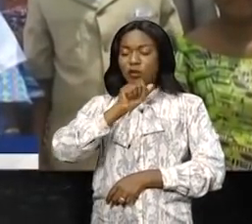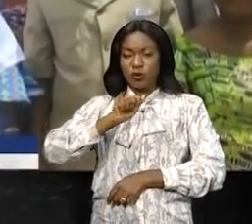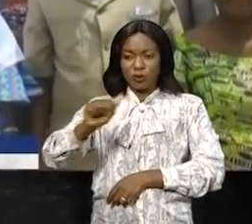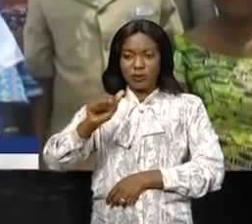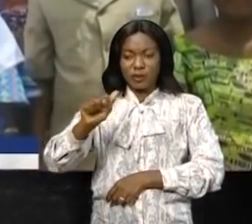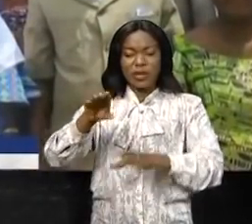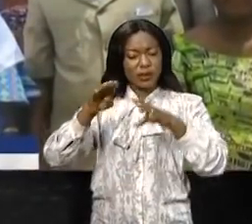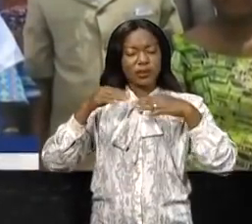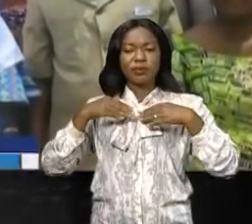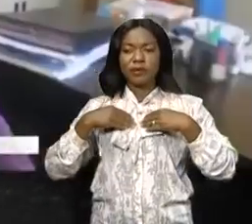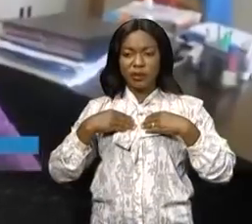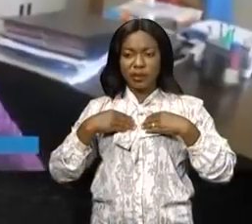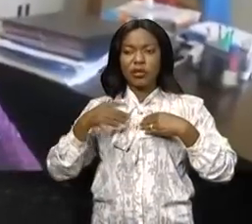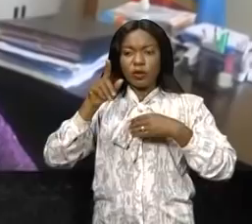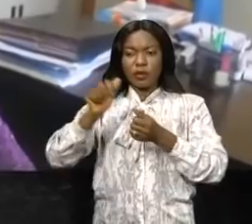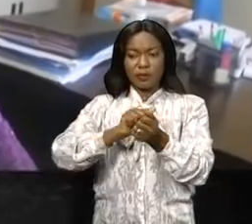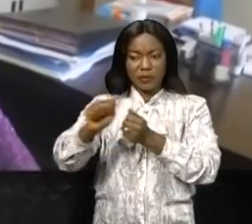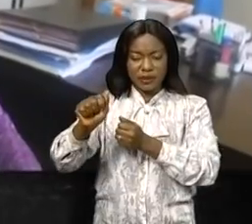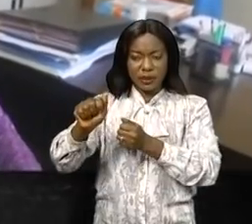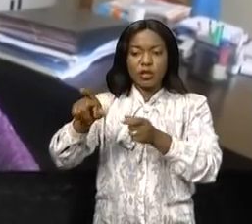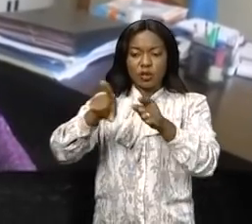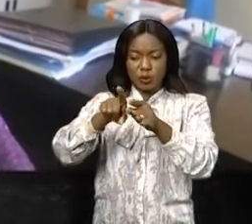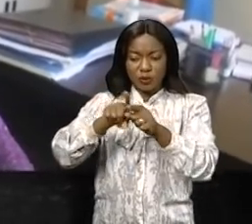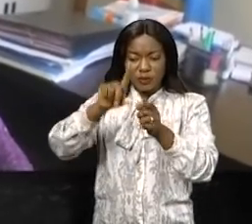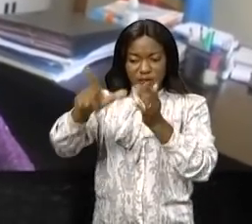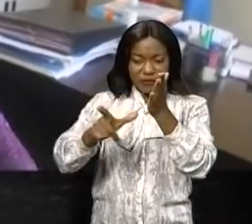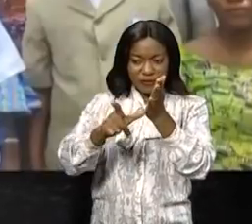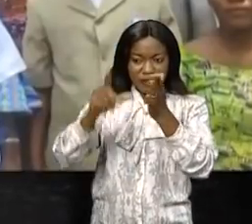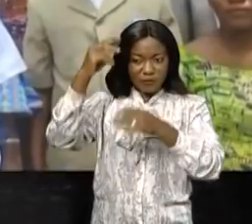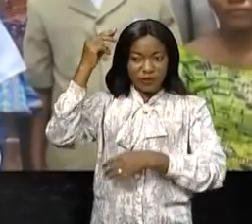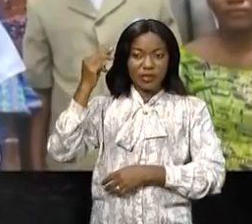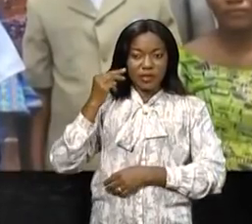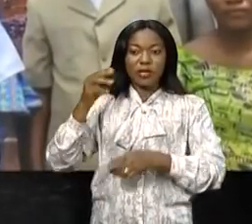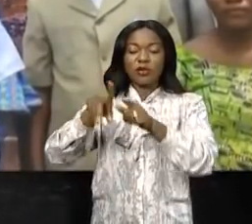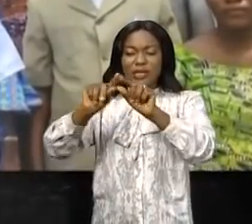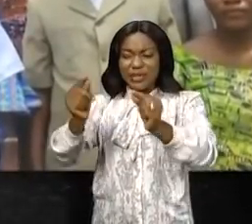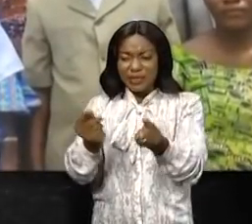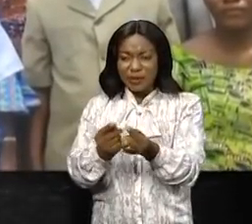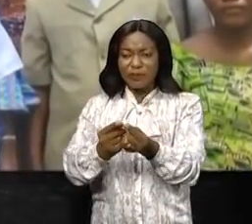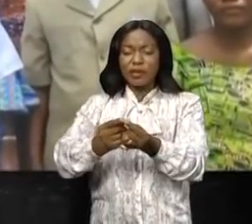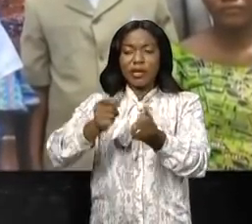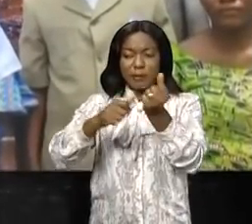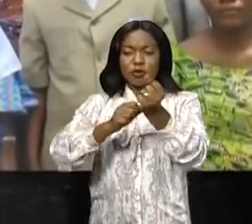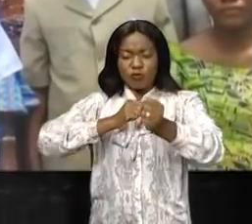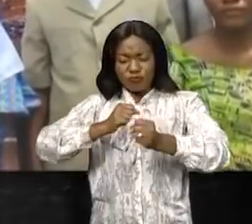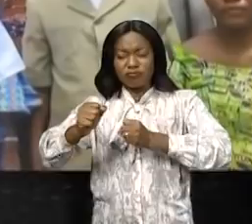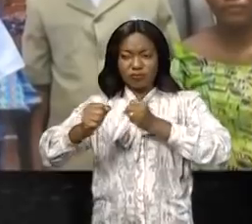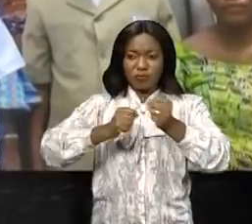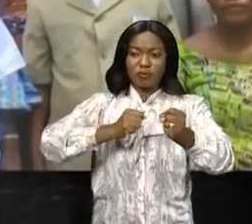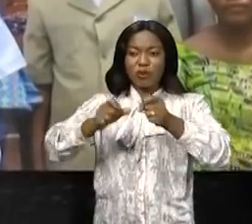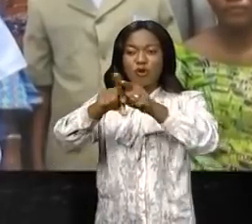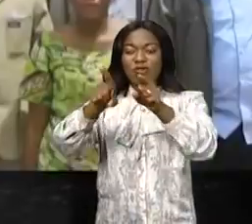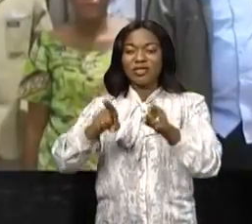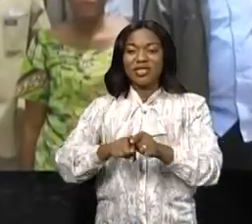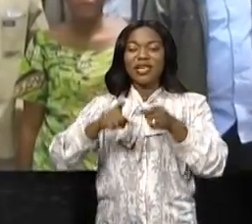a accepté que je fasse partie de son équipe. C'est une équipe de combattants. Et alors,